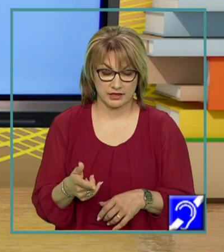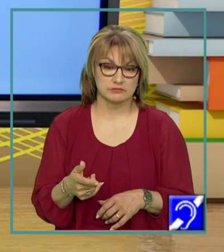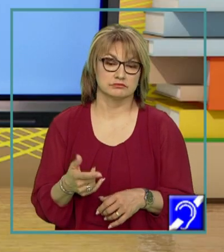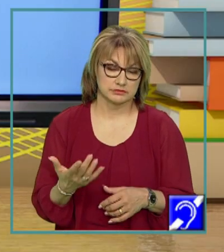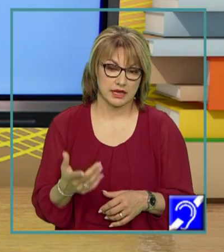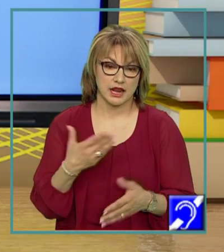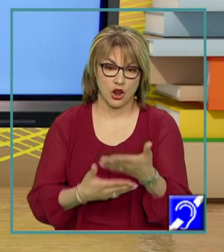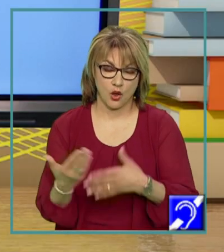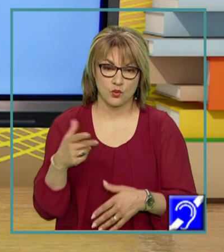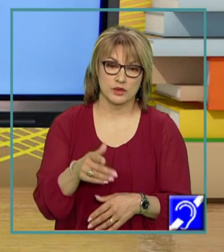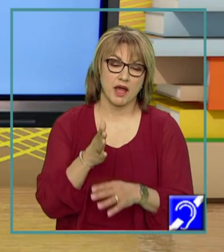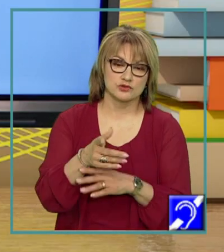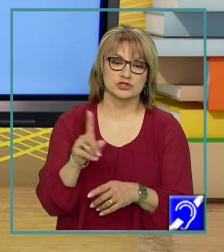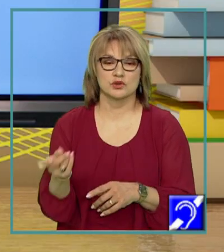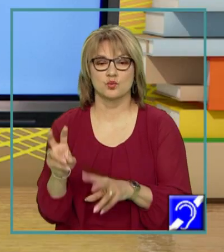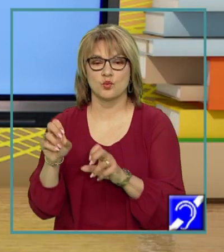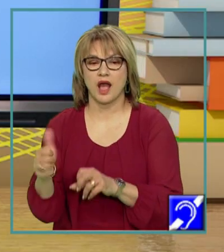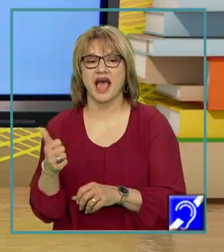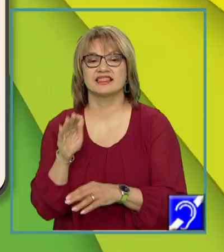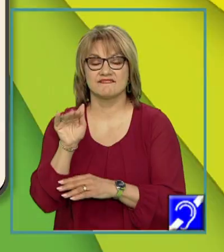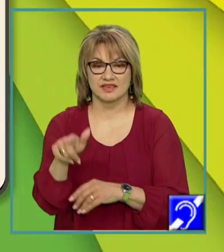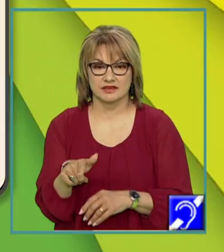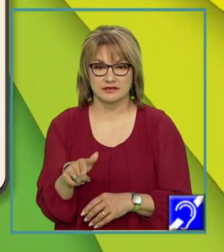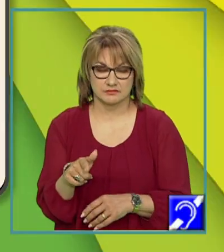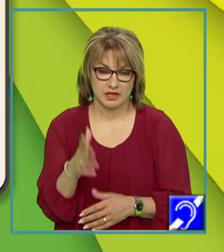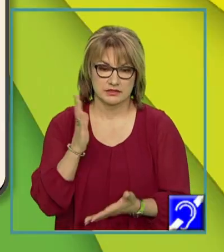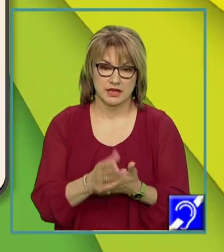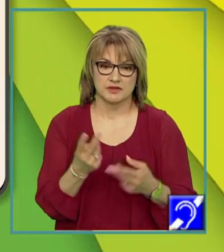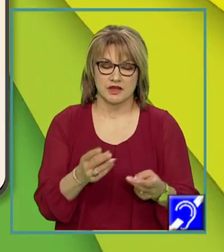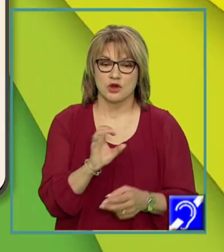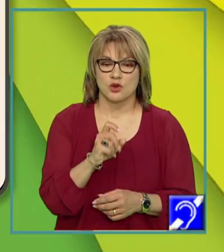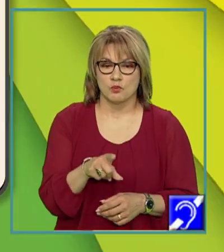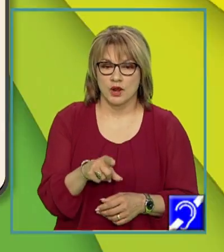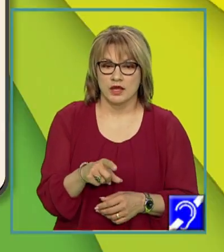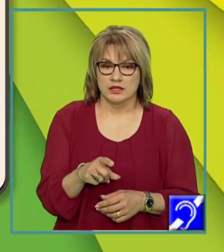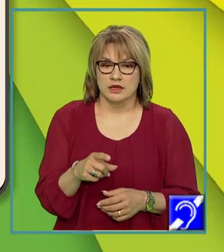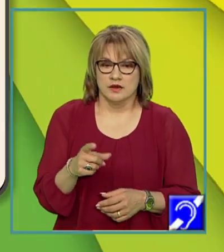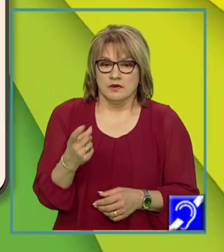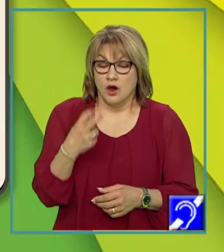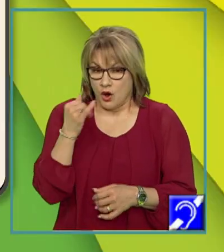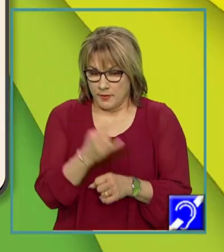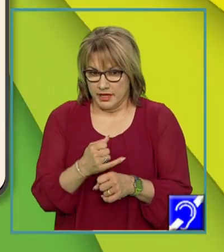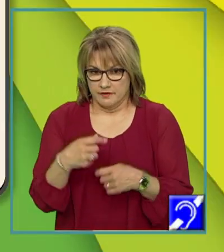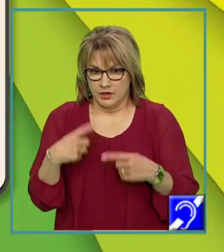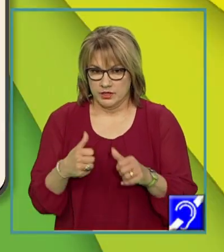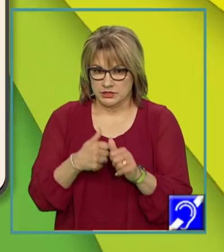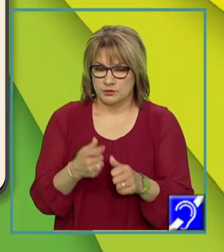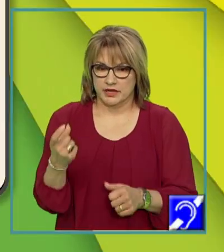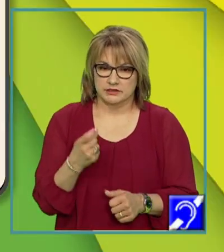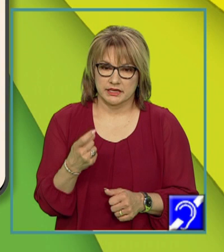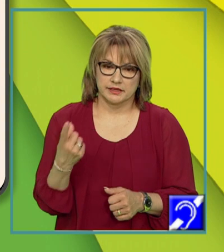și stabilim valoarea de verb copulativ a verbului a ajunge. Observăm că nu este urmat de vreun